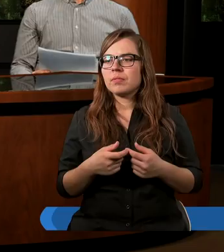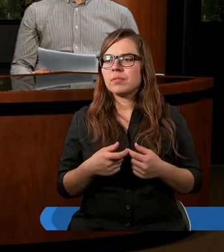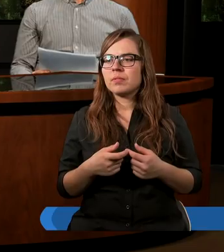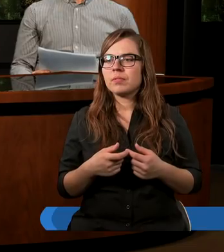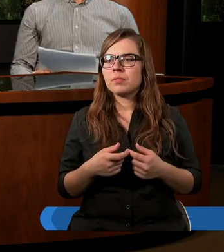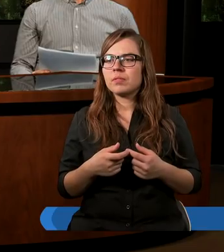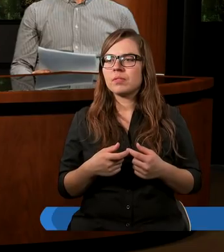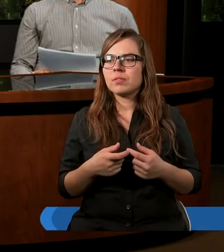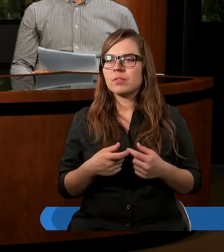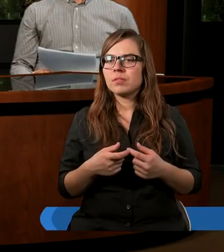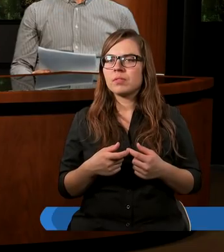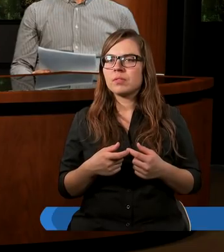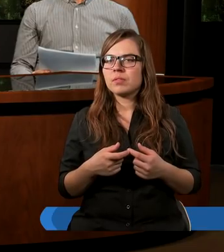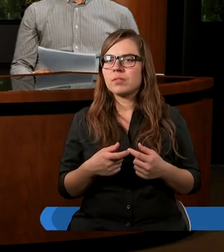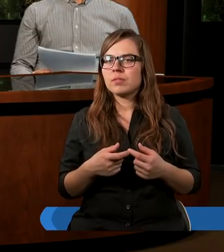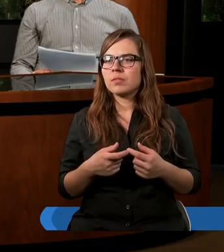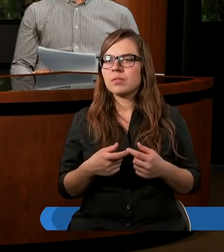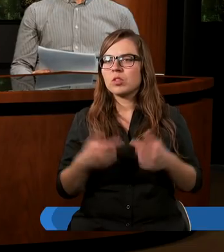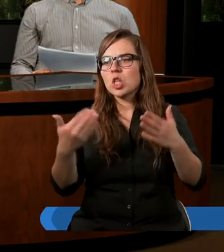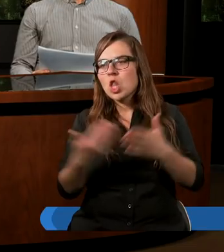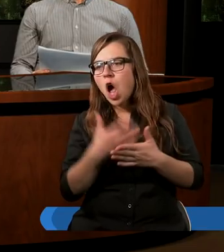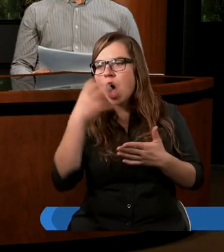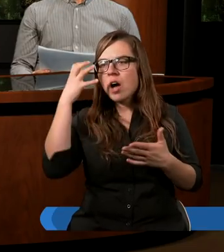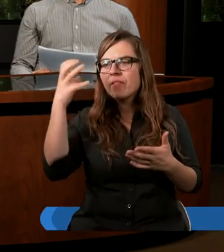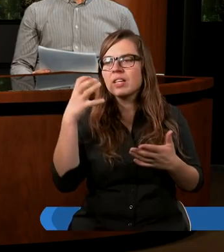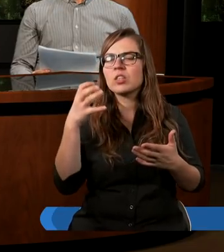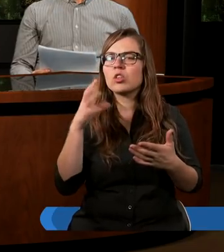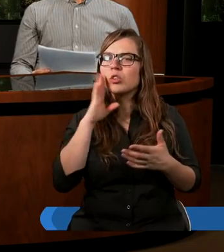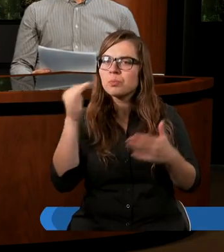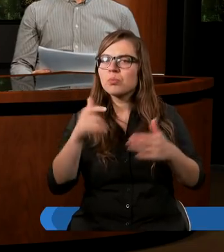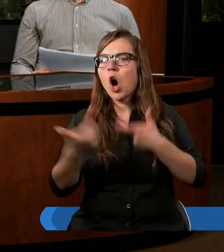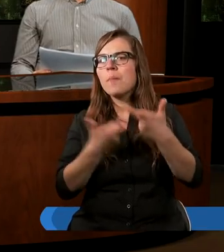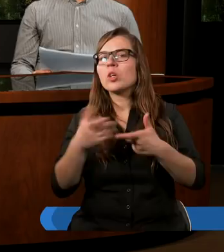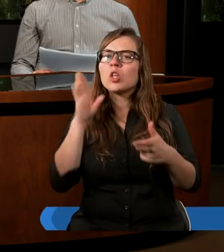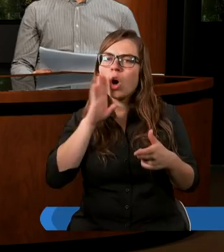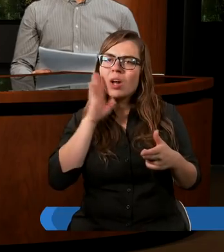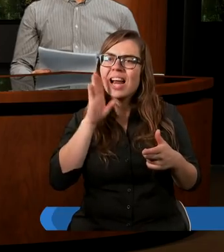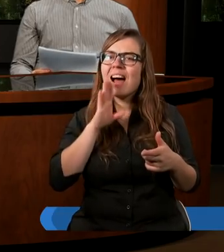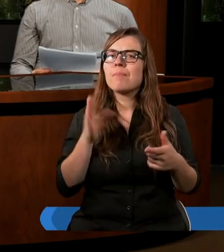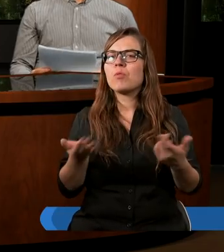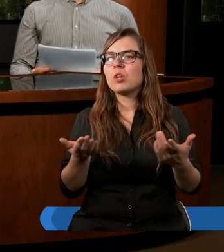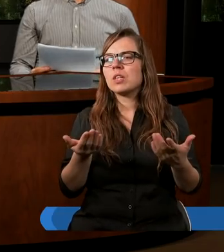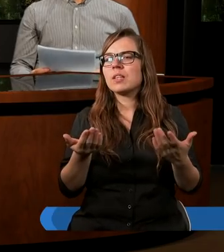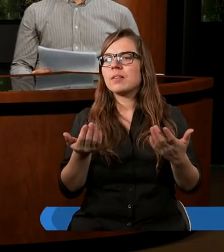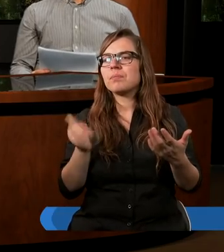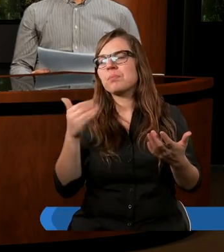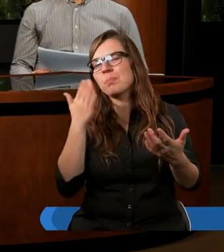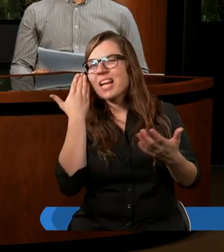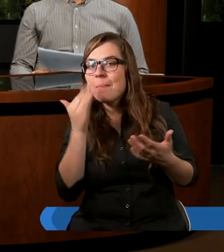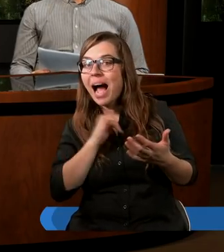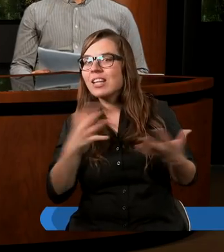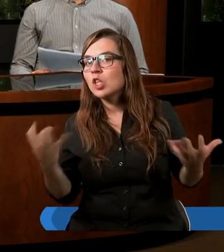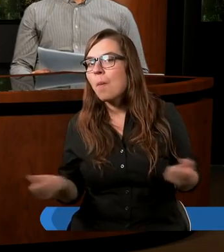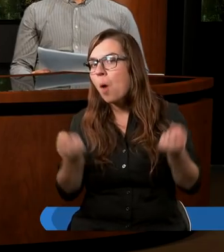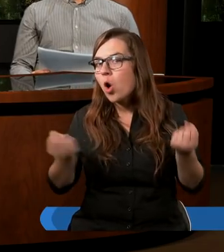nowy król zamierzał zrobić to samo. Nawet bardziej się chciał postarać